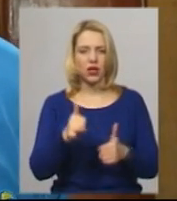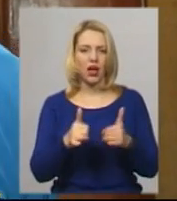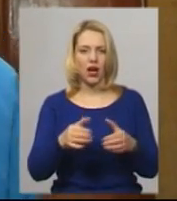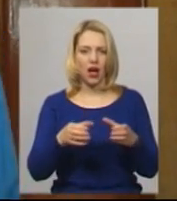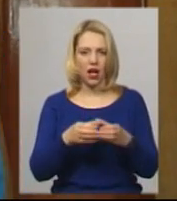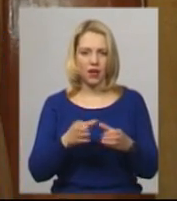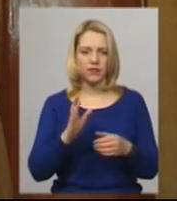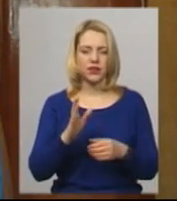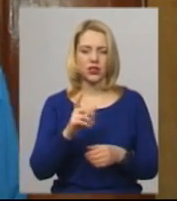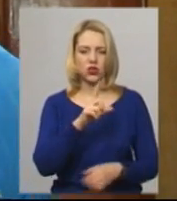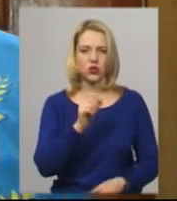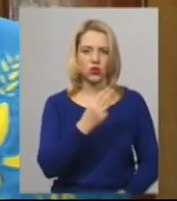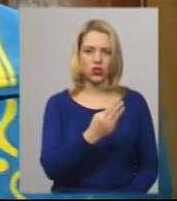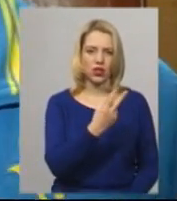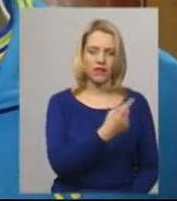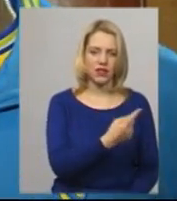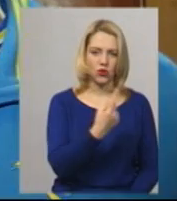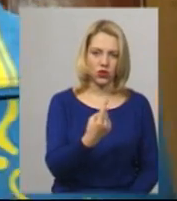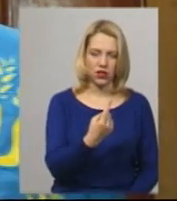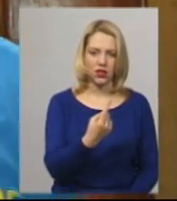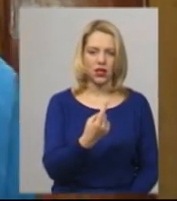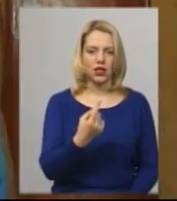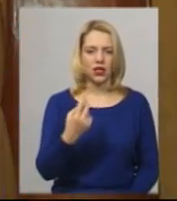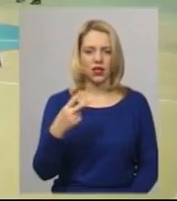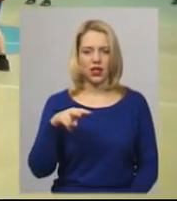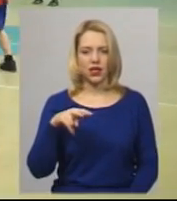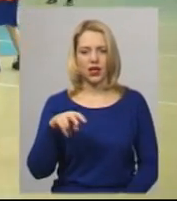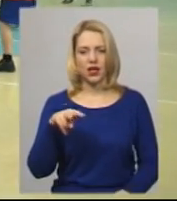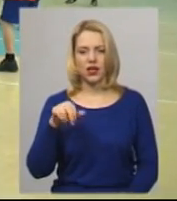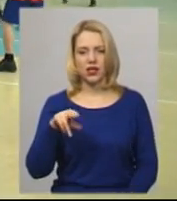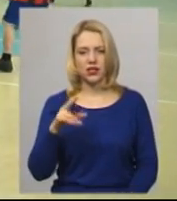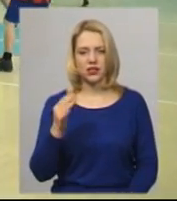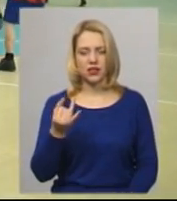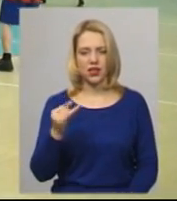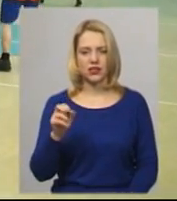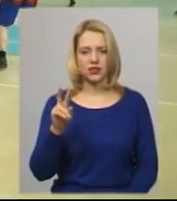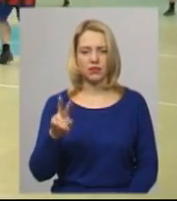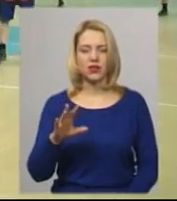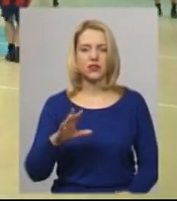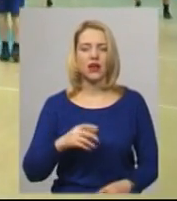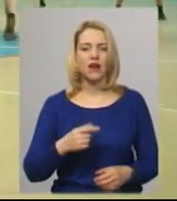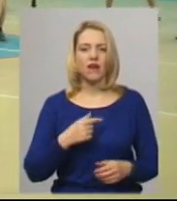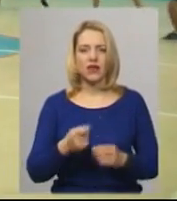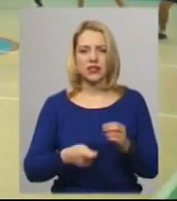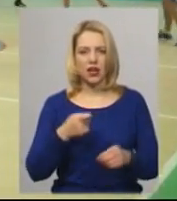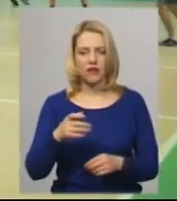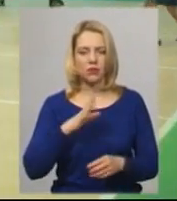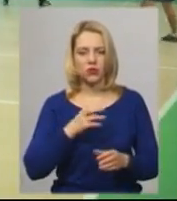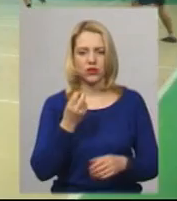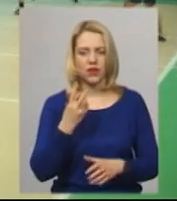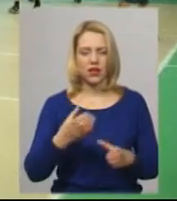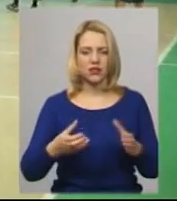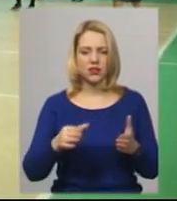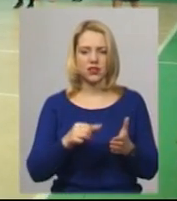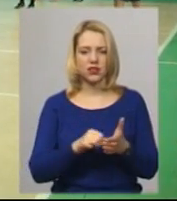команди ЗОЖ номер 21 та ліцеї номер 17. У змагання було заявлено 12 команд. Проте команда господарів залу